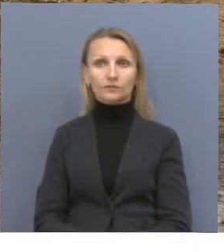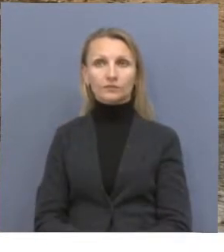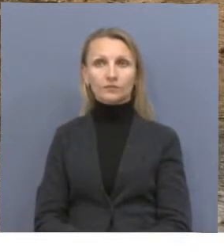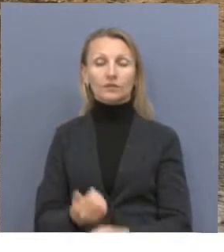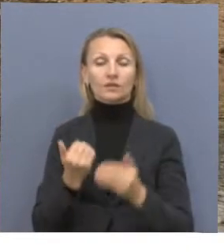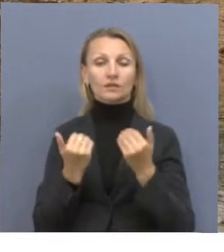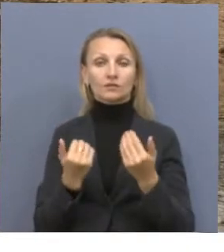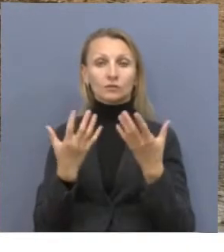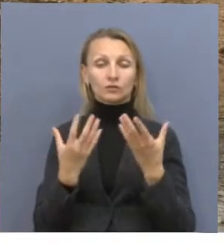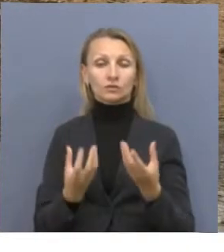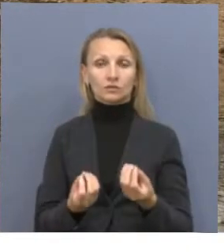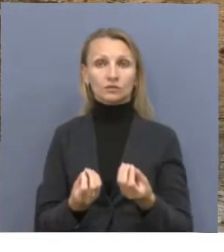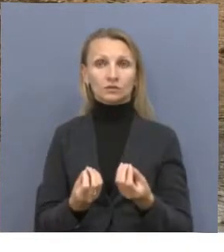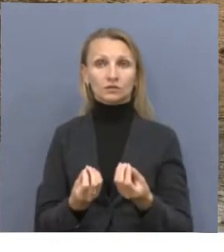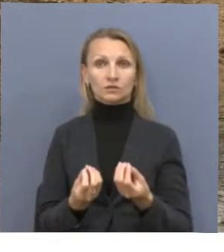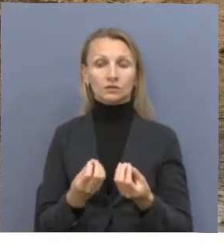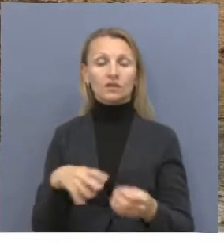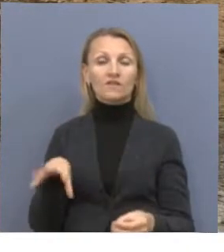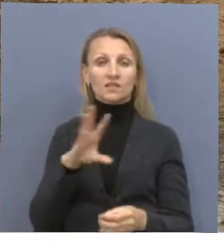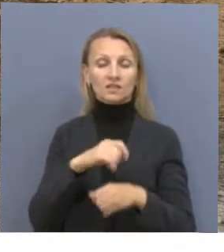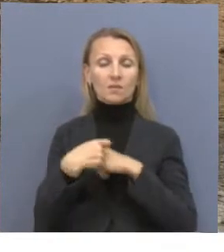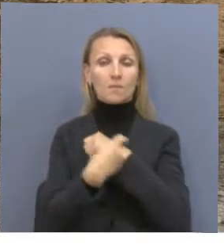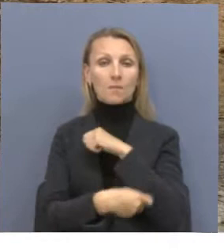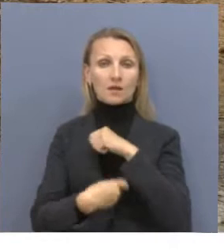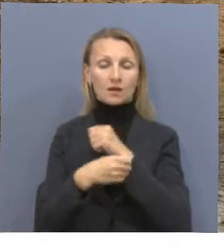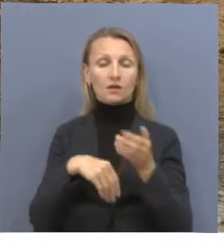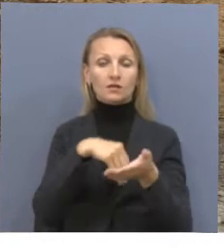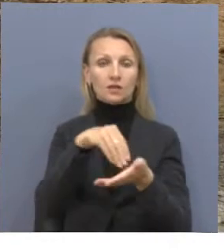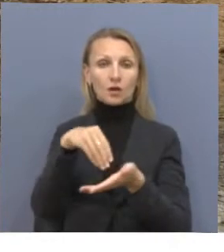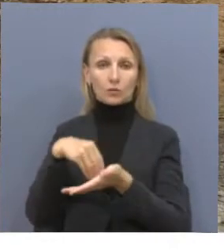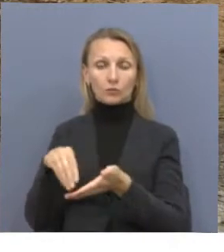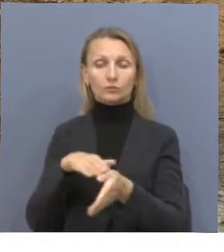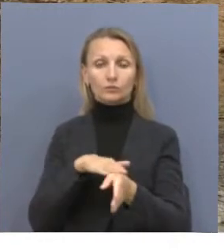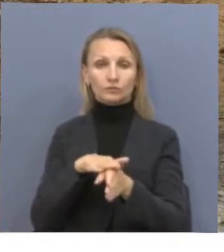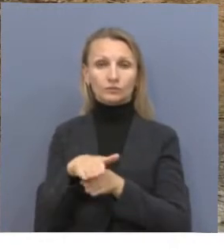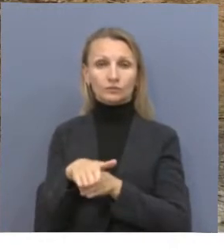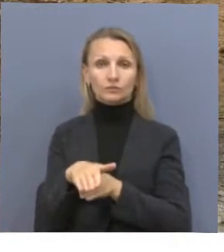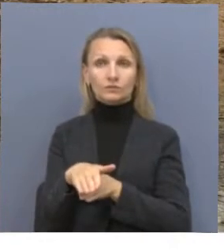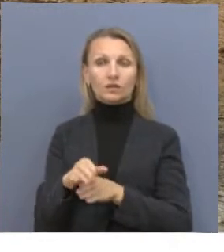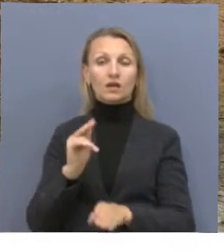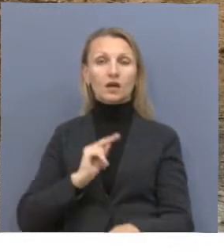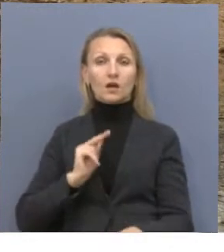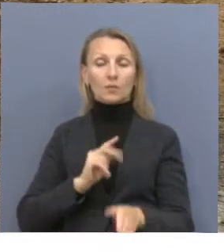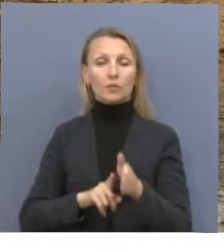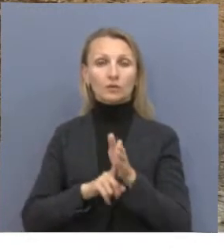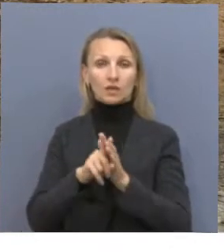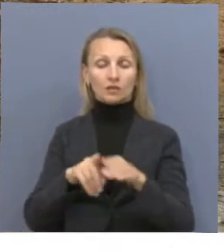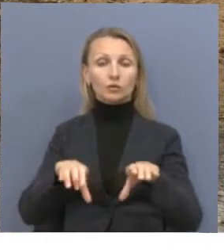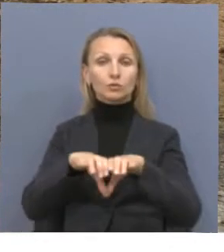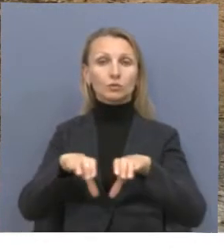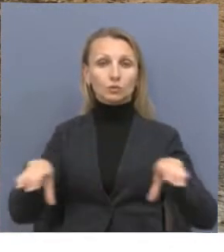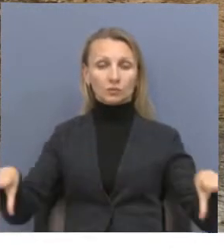на этом объекте все материалы закуплены. Идется работа по прокладке теплотрассы.